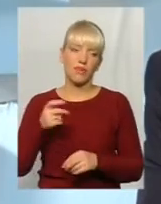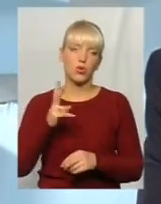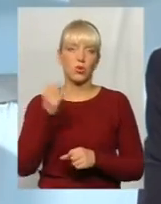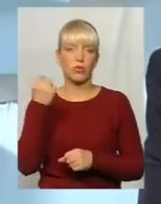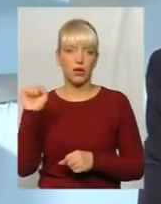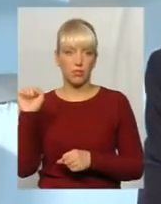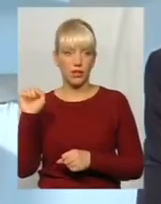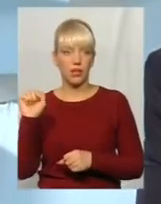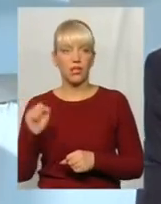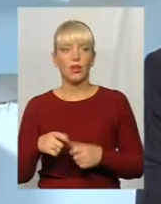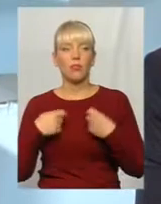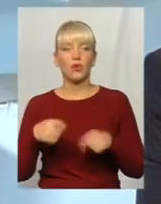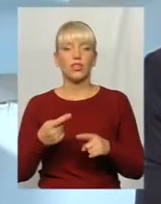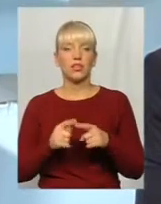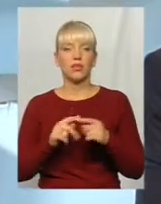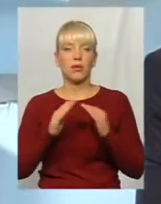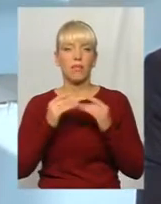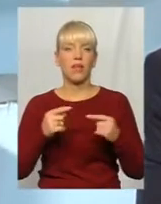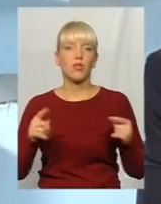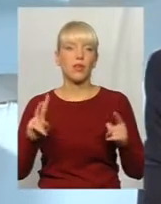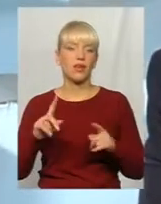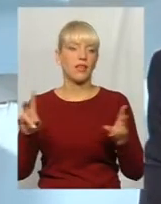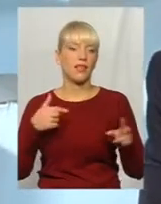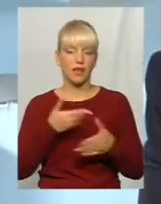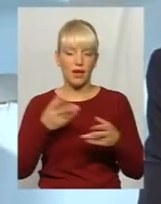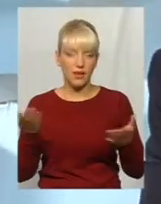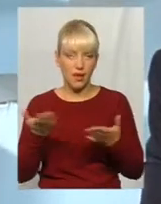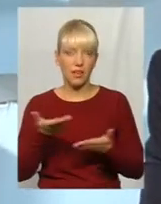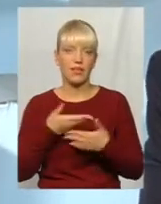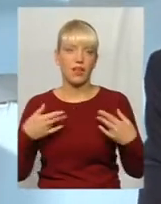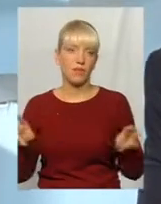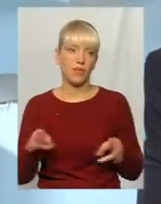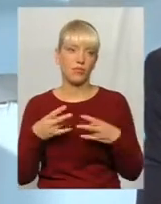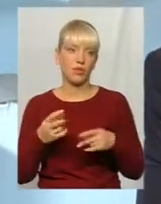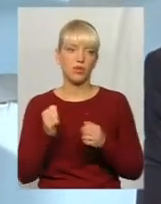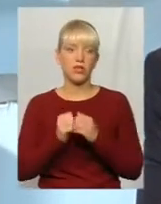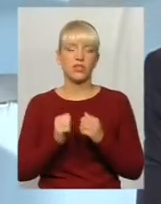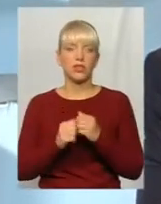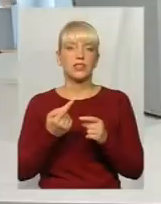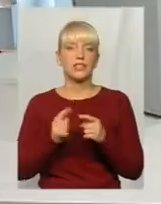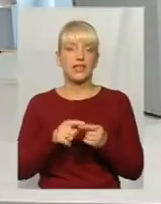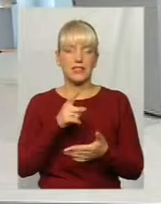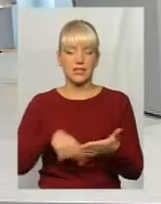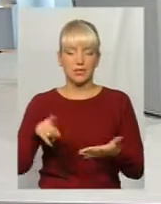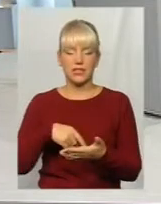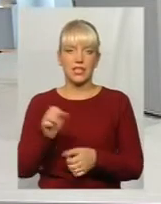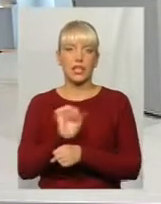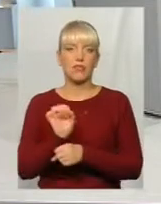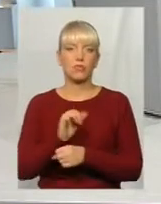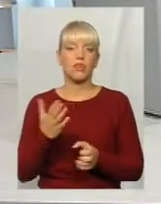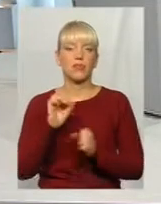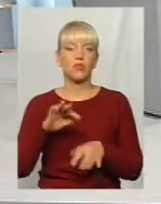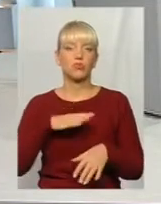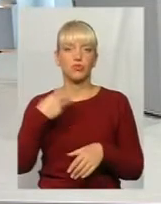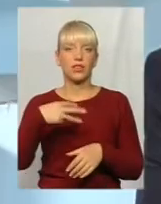продати те майно, яке нам не потрібне. Найчастіше це списані автомобілі, які може бути 40 років, 30